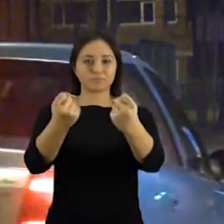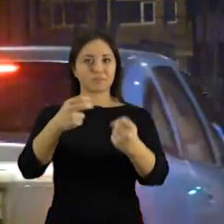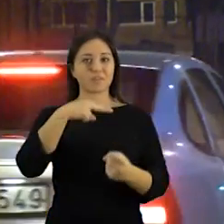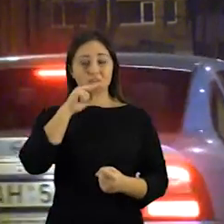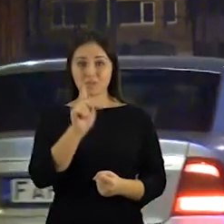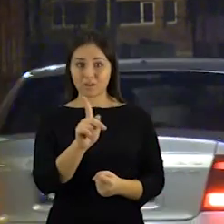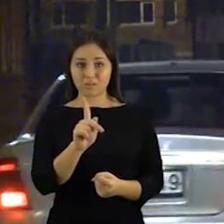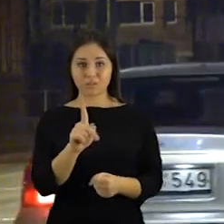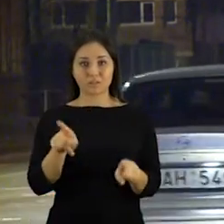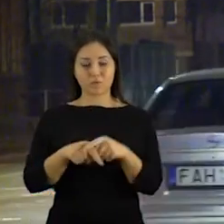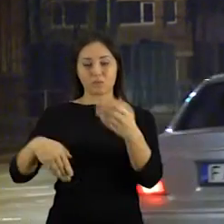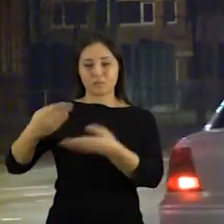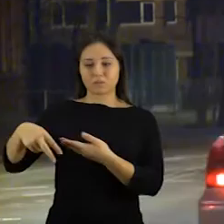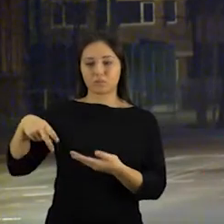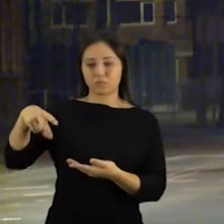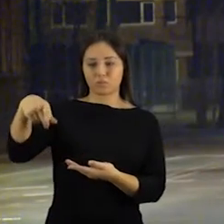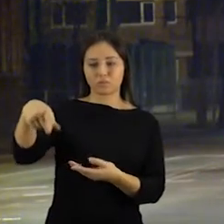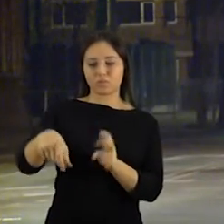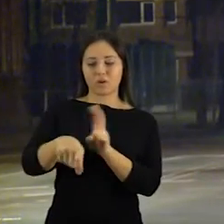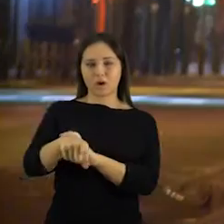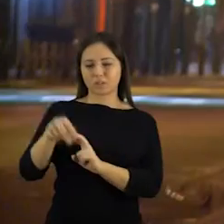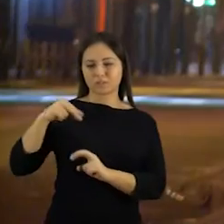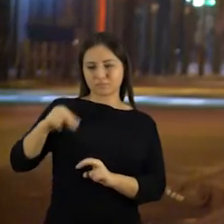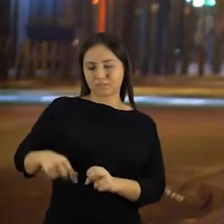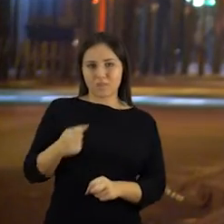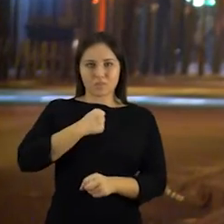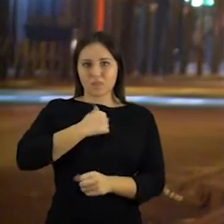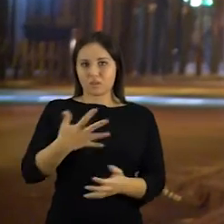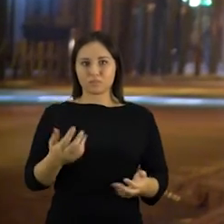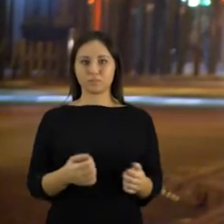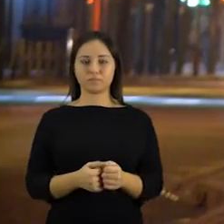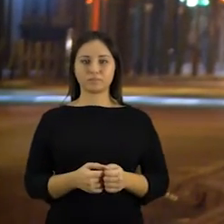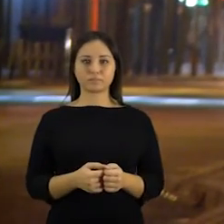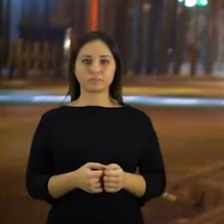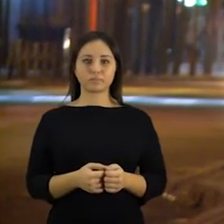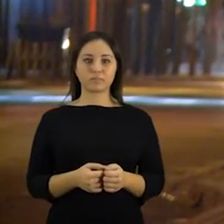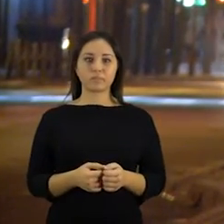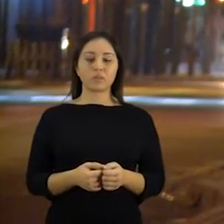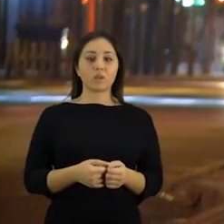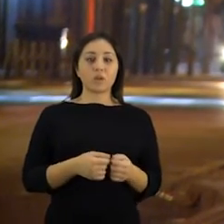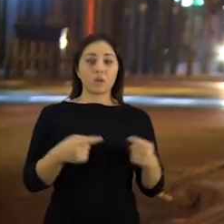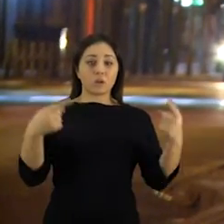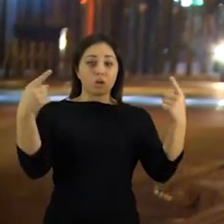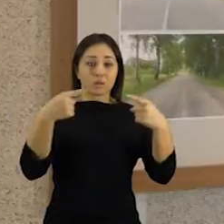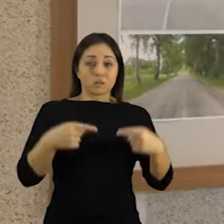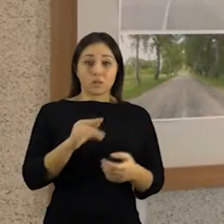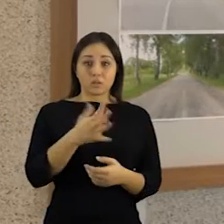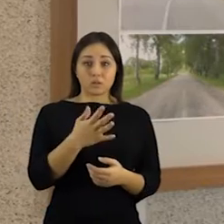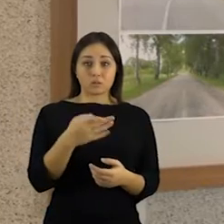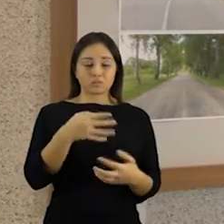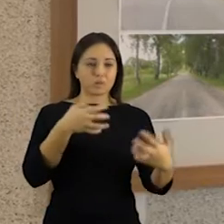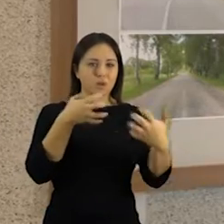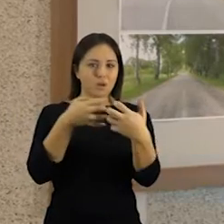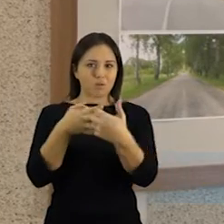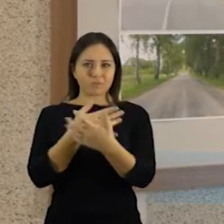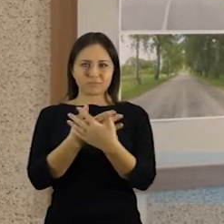ilgėjantis tamsusis paros metas, netidus vairuotojai ir atšvaitus vengintys devėti pestiejai. Vėlgi yra atfiksuojamas aiškus